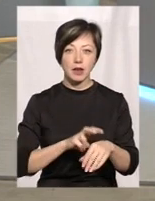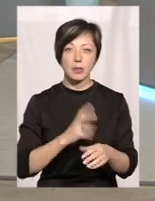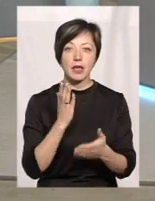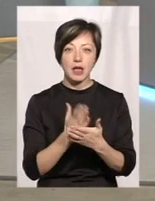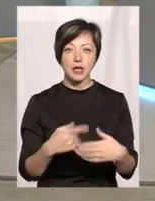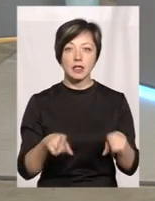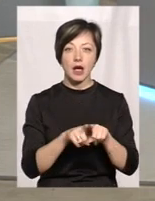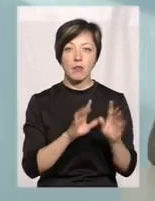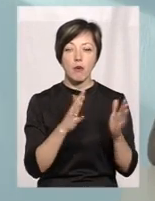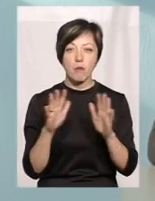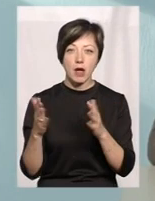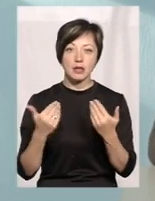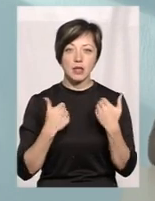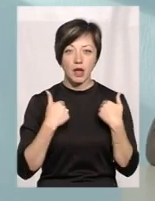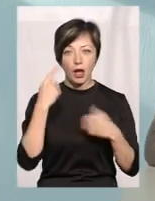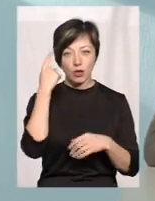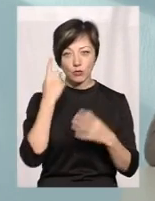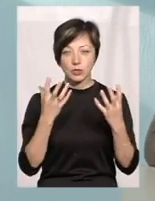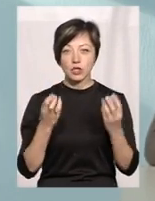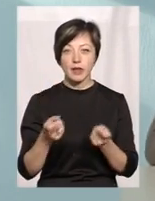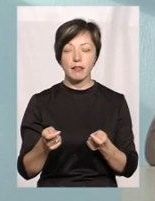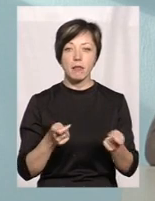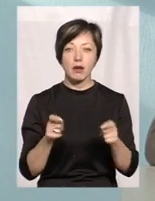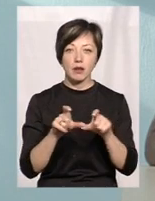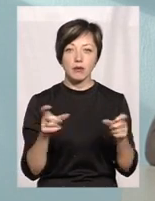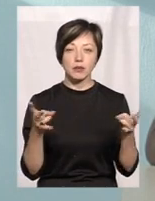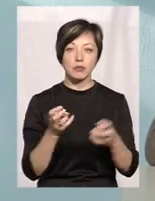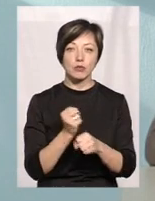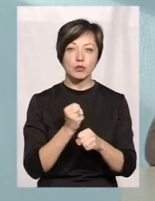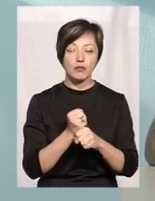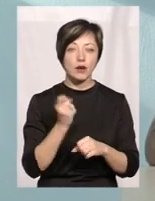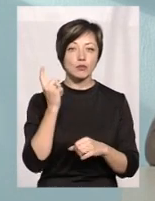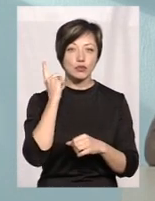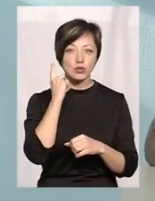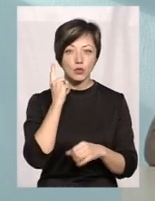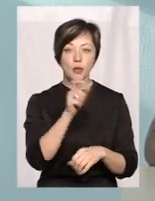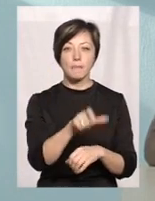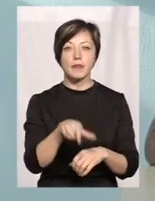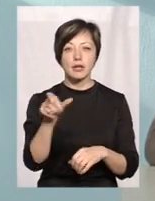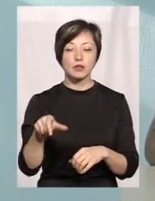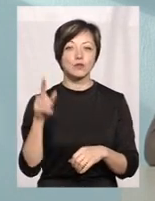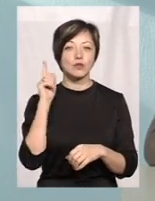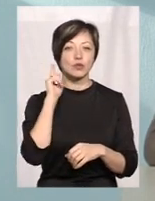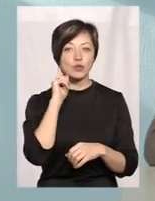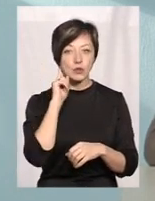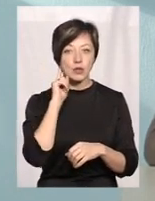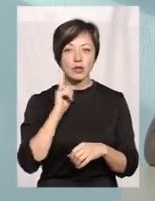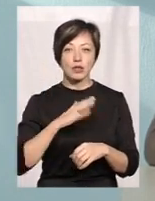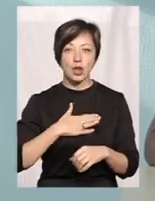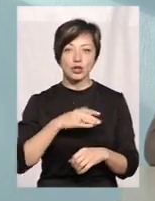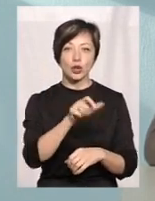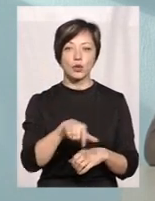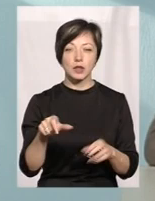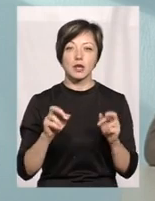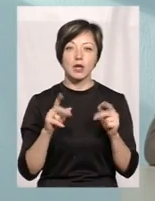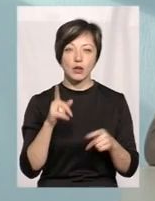Є такі моменти, і я думаю, що нам ще з департаментом треба попрацювати, почути мешканців, почути наших людей,